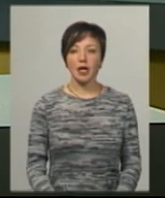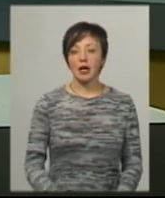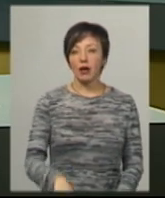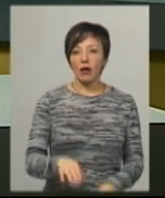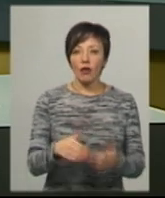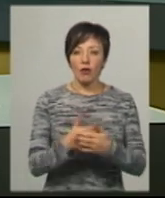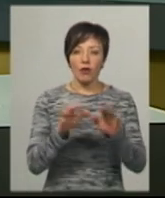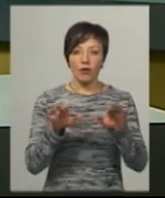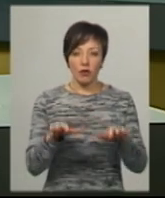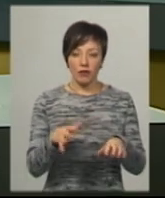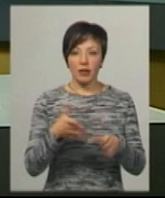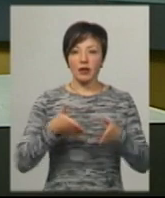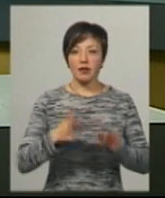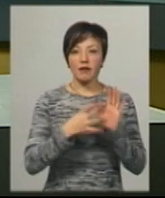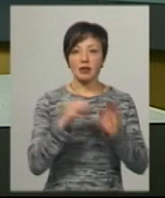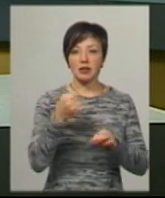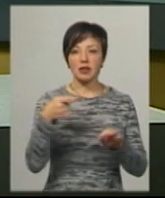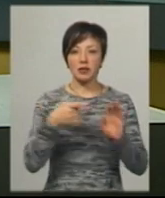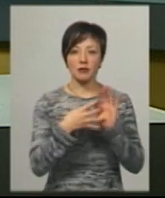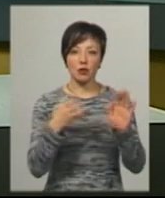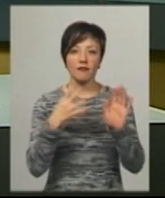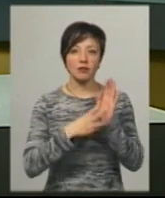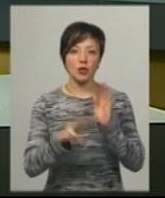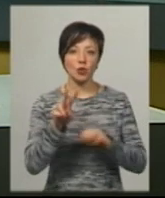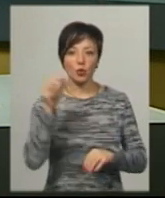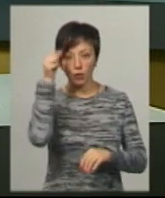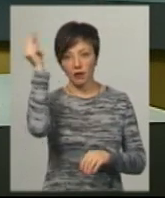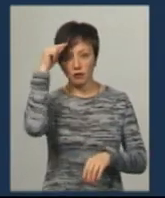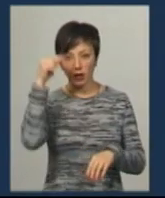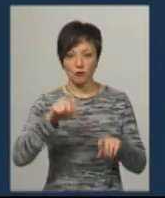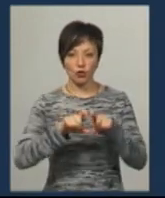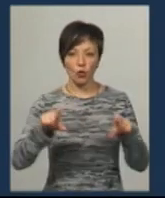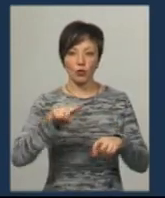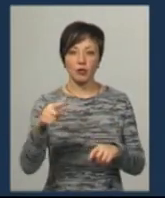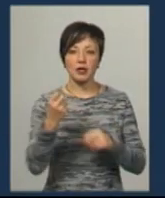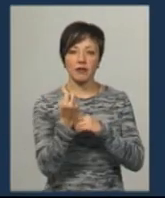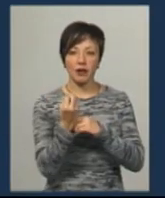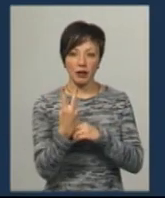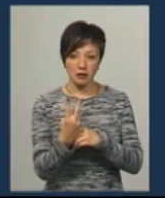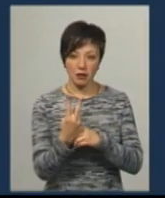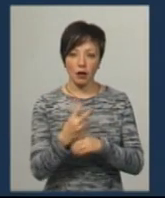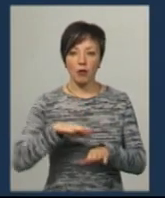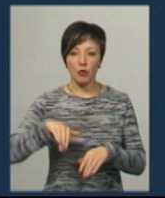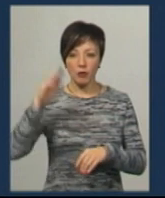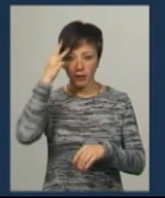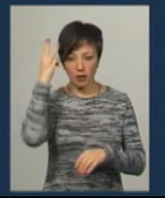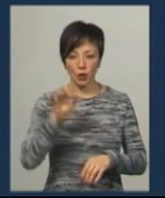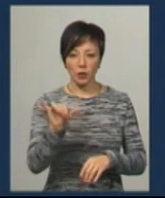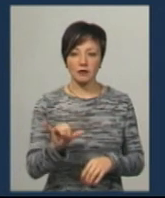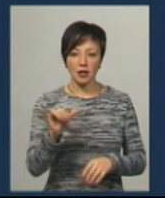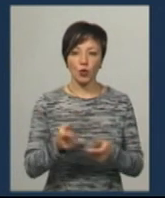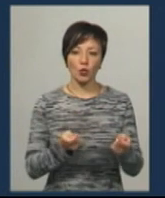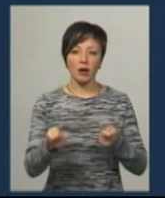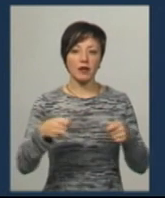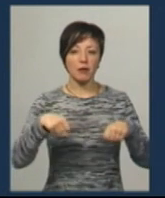Габінет народився 9 серпня 1982 року. Навчався в загальноосвітній школі номер 12, потім у Хмельницькому університеті